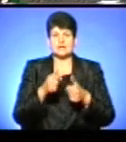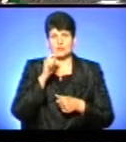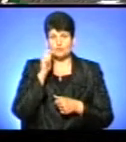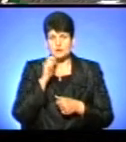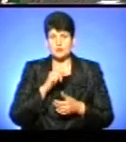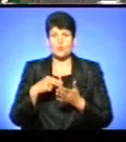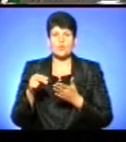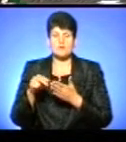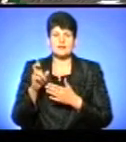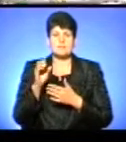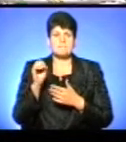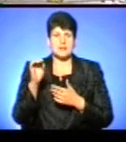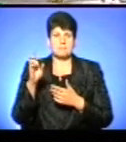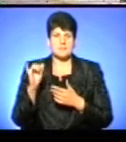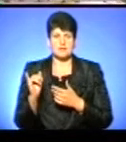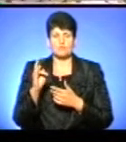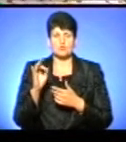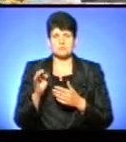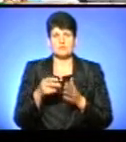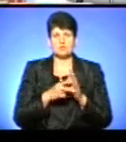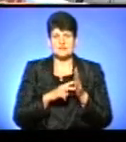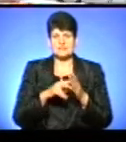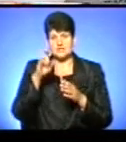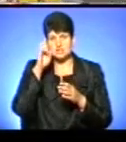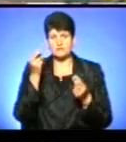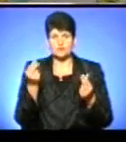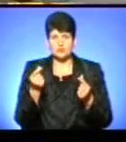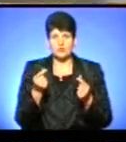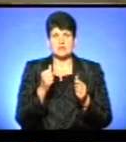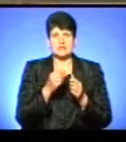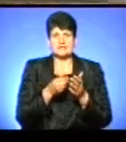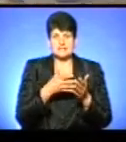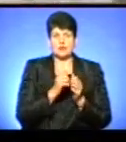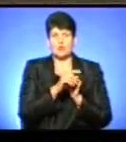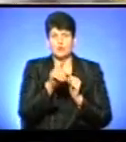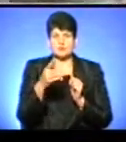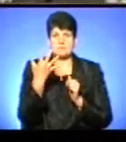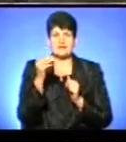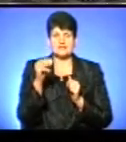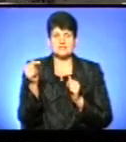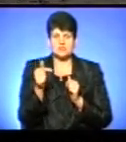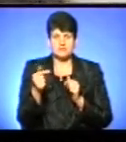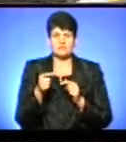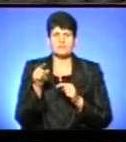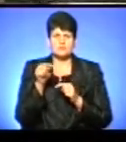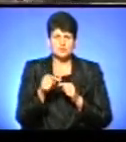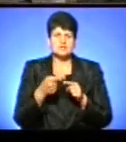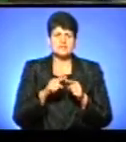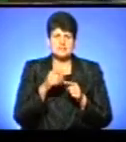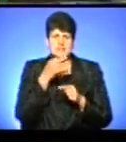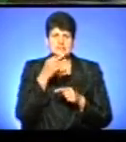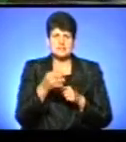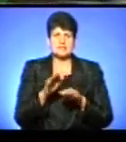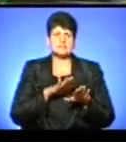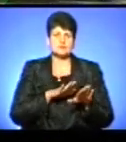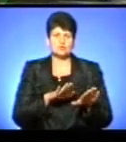Купувати «Бейбібокси» планували за державний кошт. Ціна кожного – 5 тисяч гривень. Про це в ефірі ЮА1 на початку червня сказала заступниця